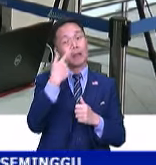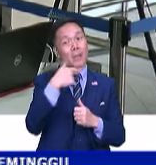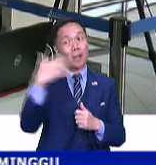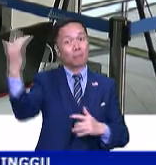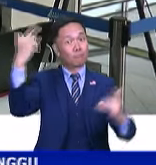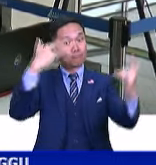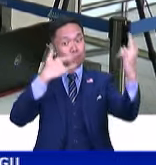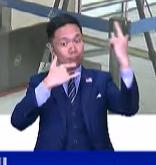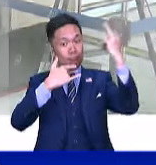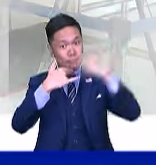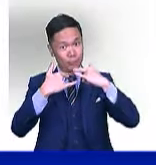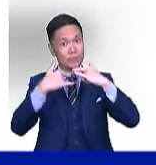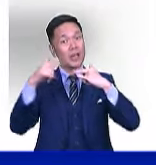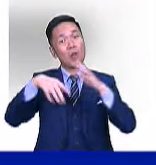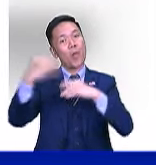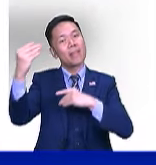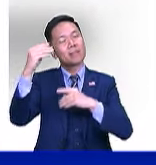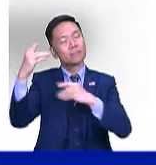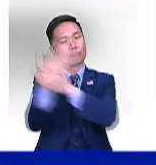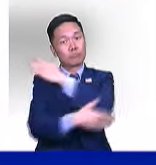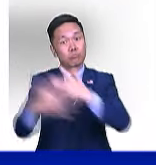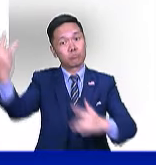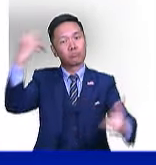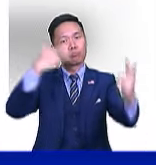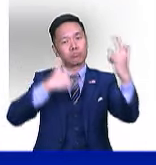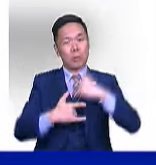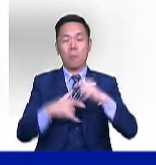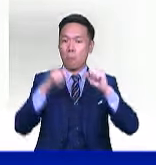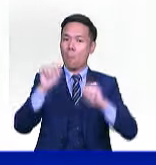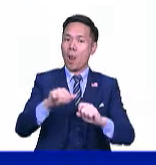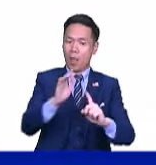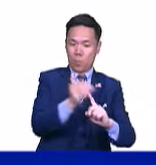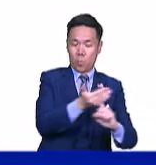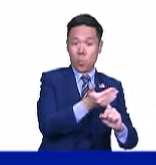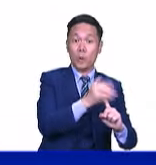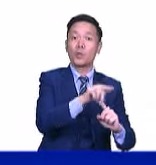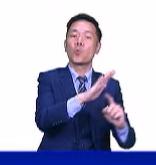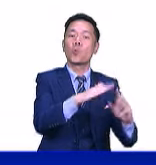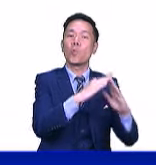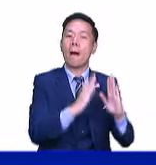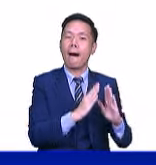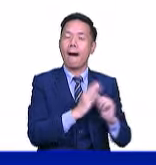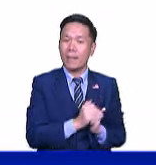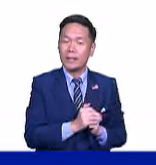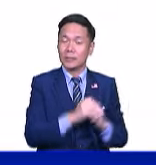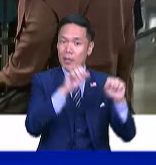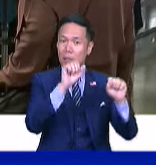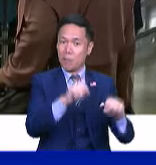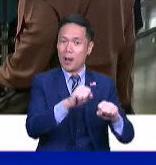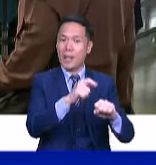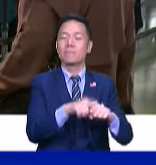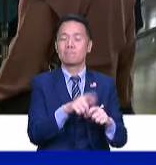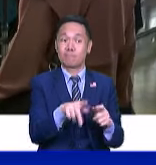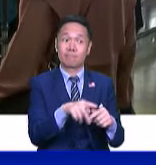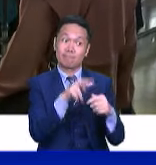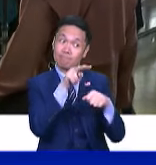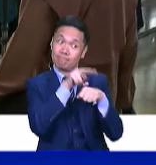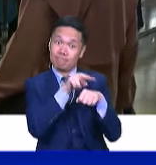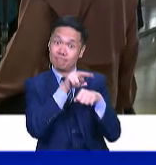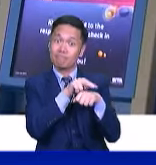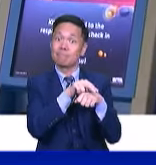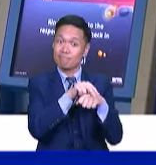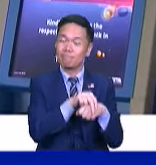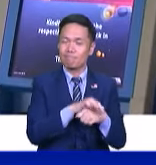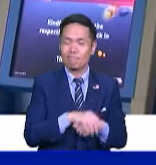pulang atau baru tiba dari luar negara, dibenar menjalani kuarantin wajib di rumah dan diberi perintah pengawasan dan